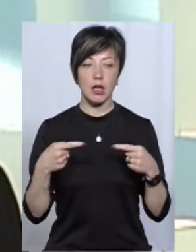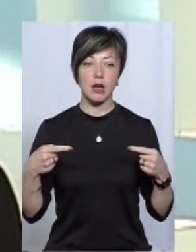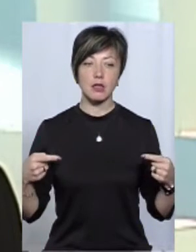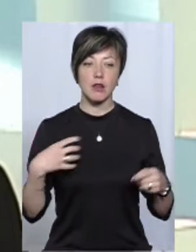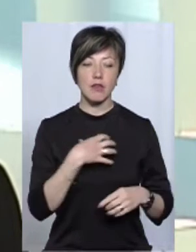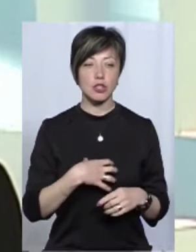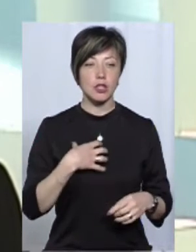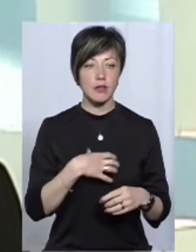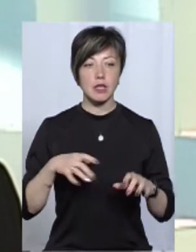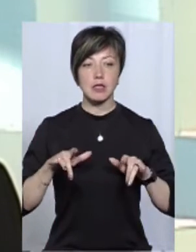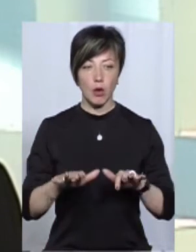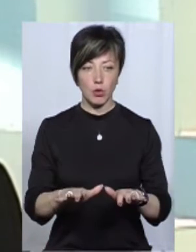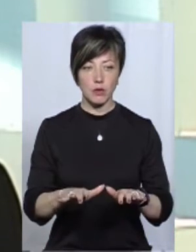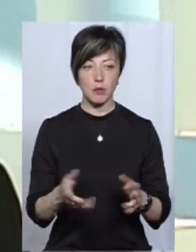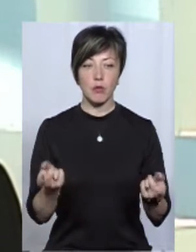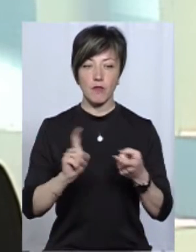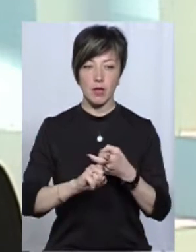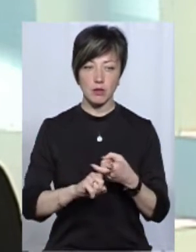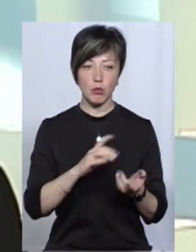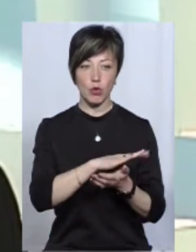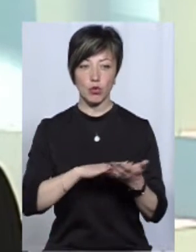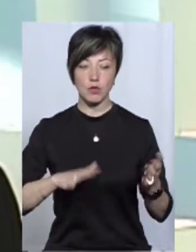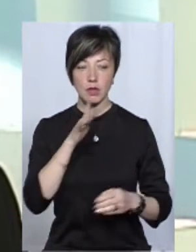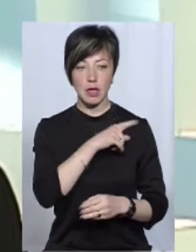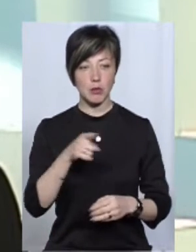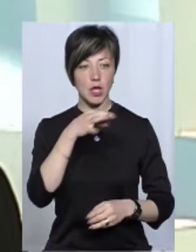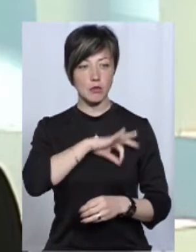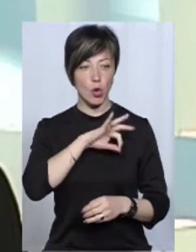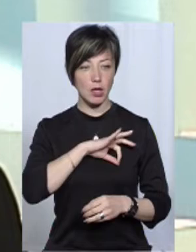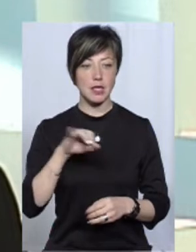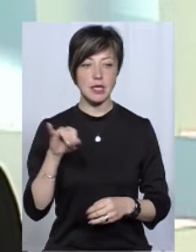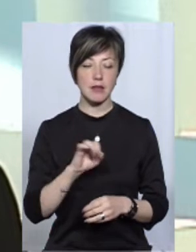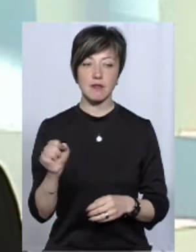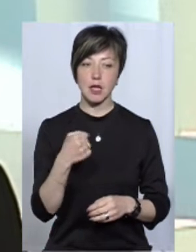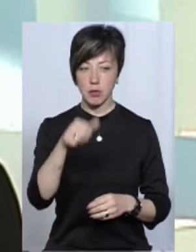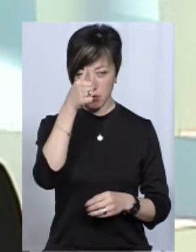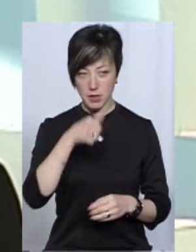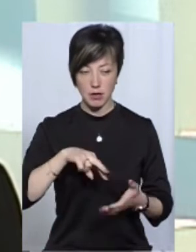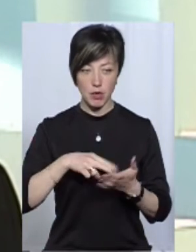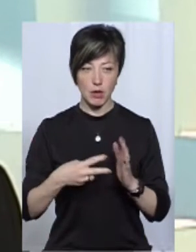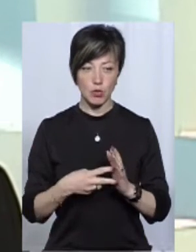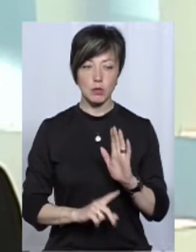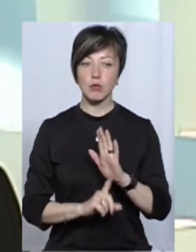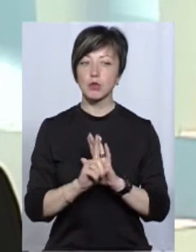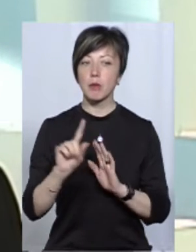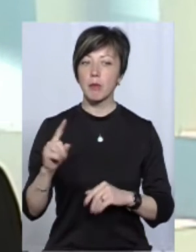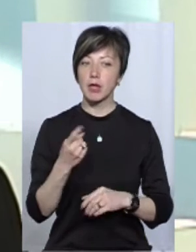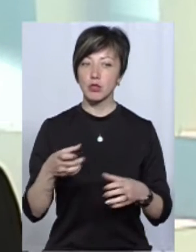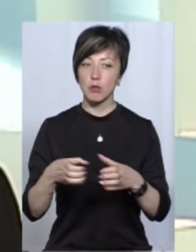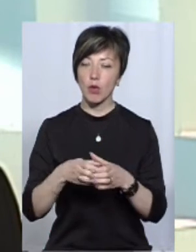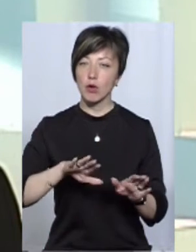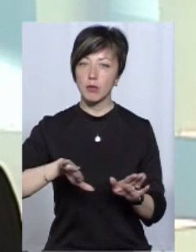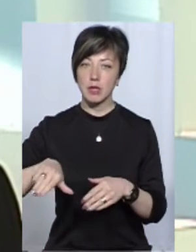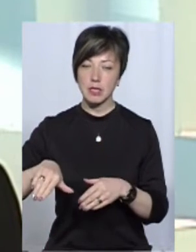важливих заходів, пов'язаних з продовженням терміну експлуатації. І в серпні місяці ми плануємо запустити перший блок